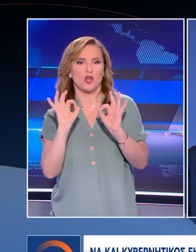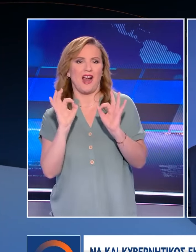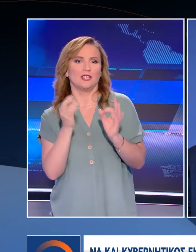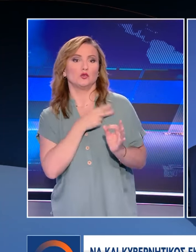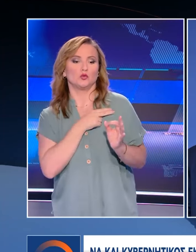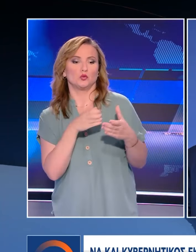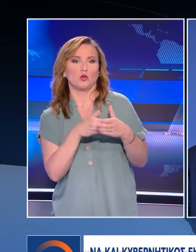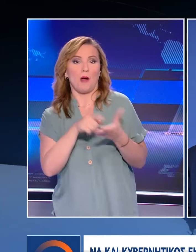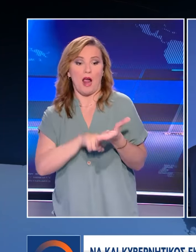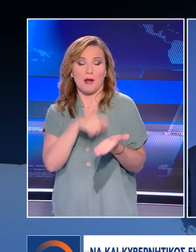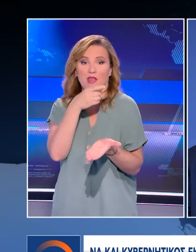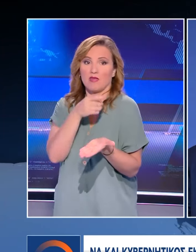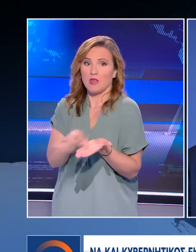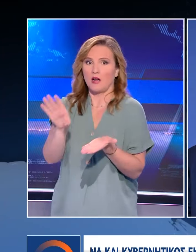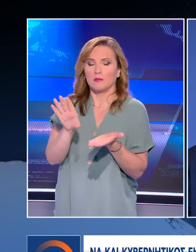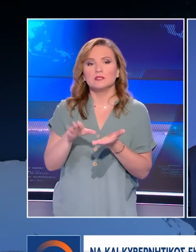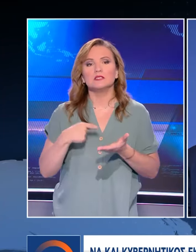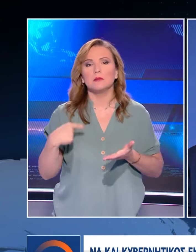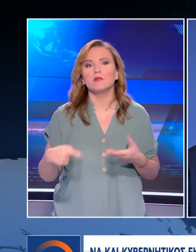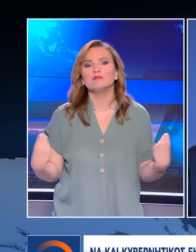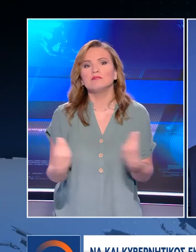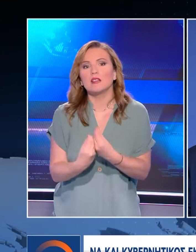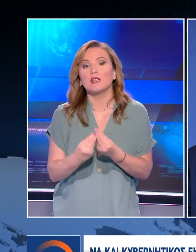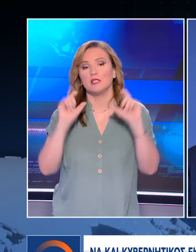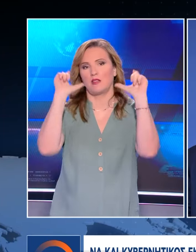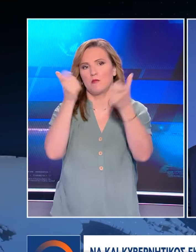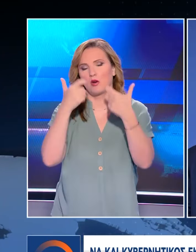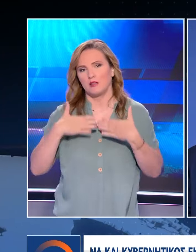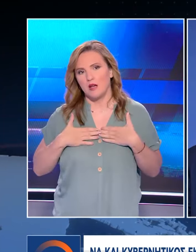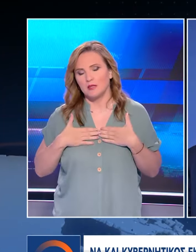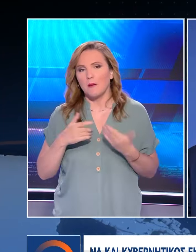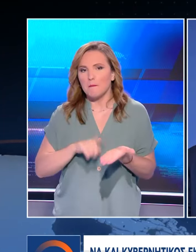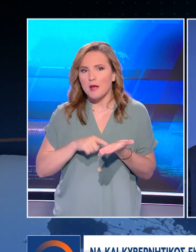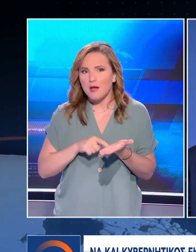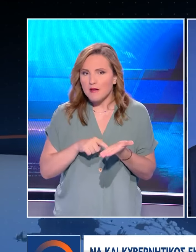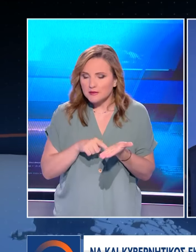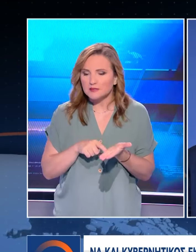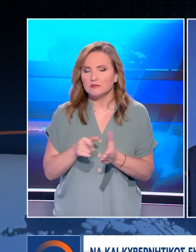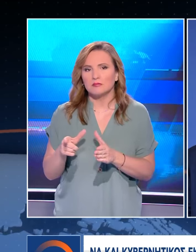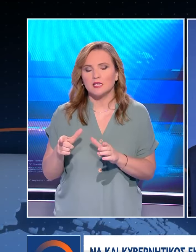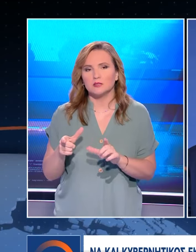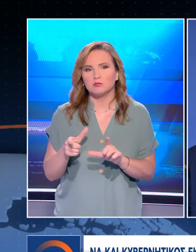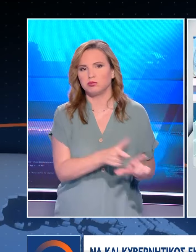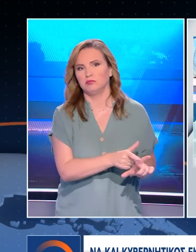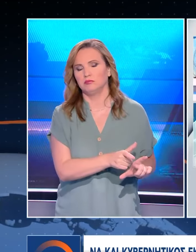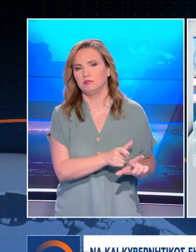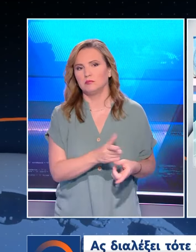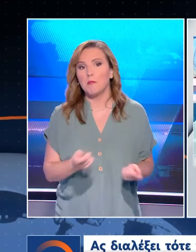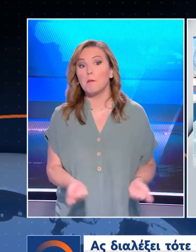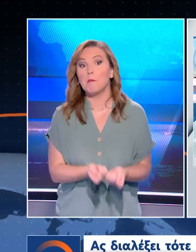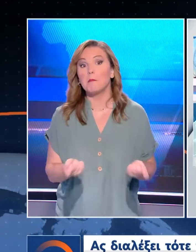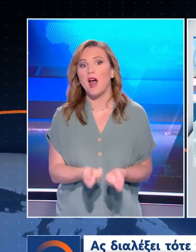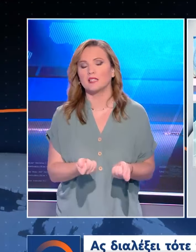διαγραφή του θα ήταν αυτονόητη Τέτοιες συμπεριφορές δεν έχουν θέσει στη Δημοκρατία μας και οφείλουμε να τις στέλνουμε στο περιθώριο με πράξεις Ας